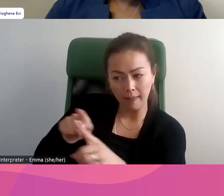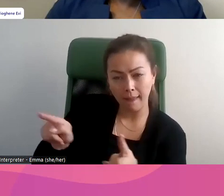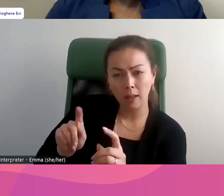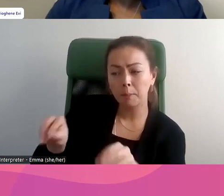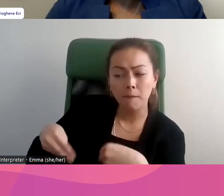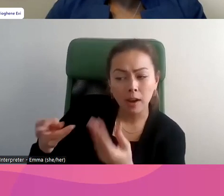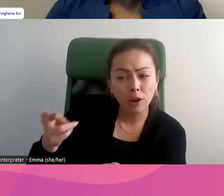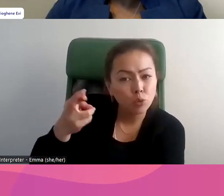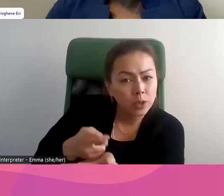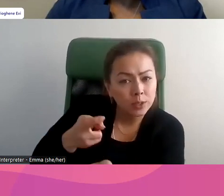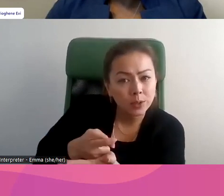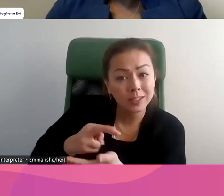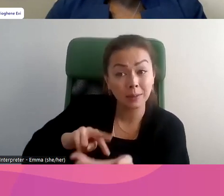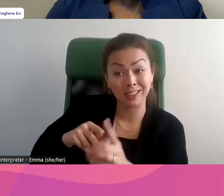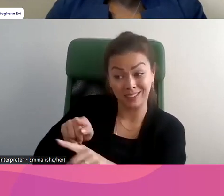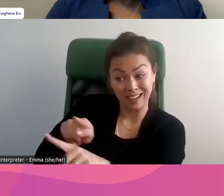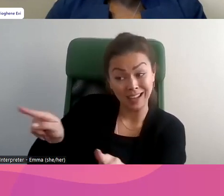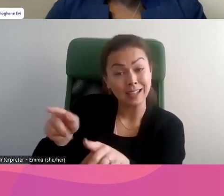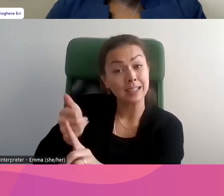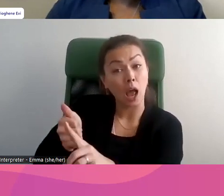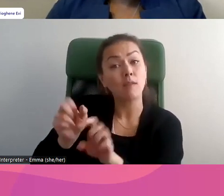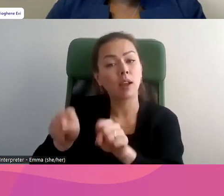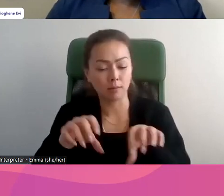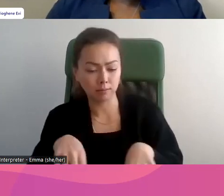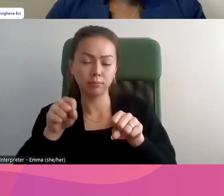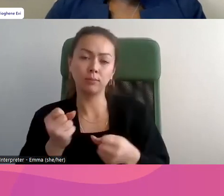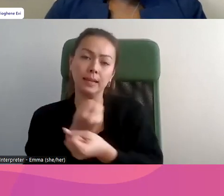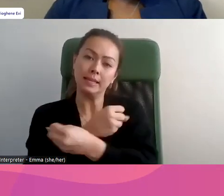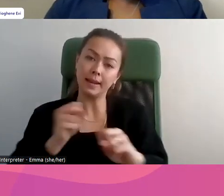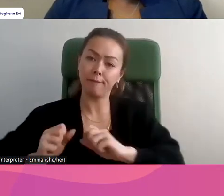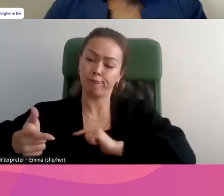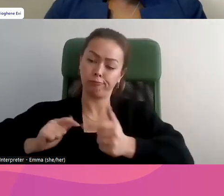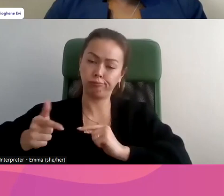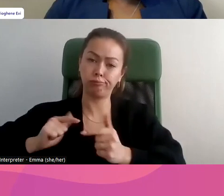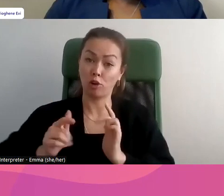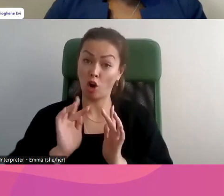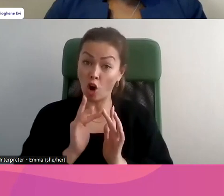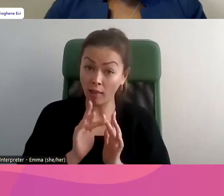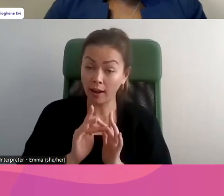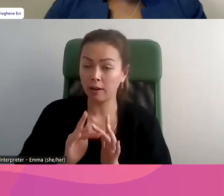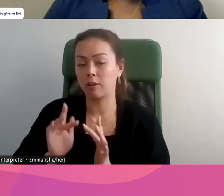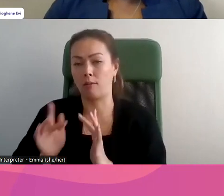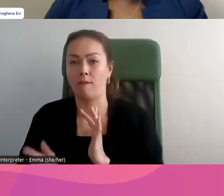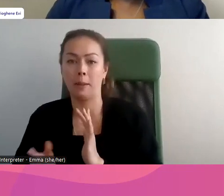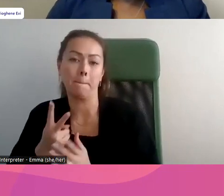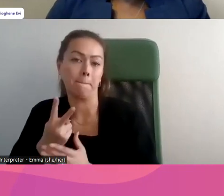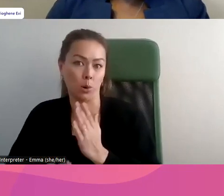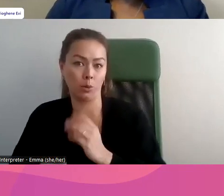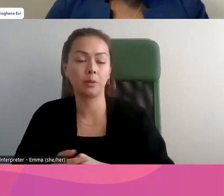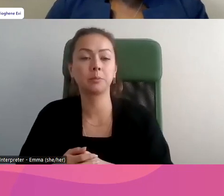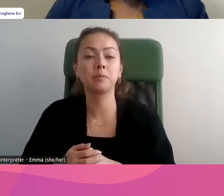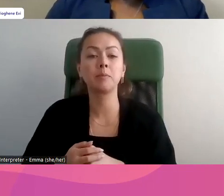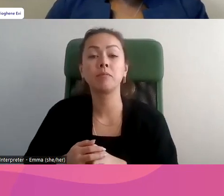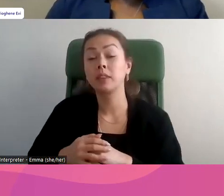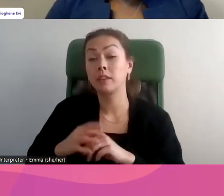avoir des interactions sécuritaires et agréables en ligne et hors ligne. Nous allons commencer par une présentation,